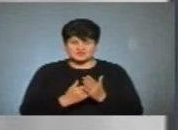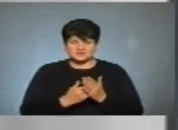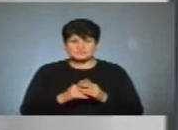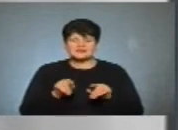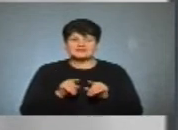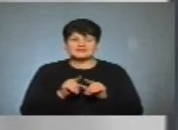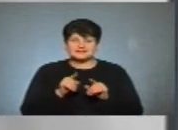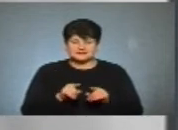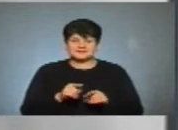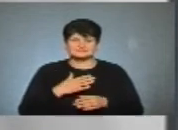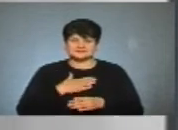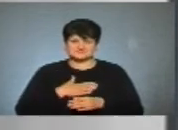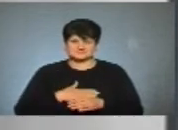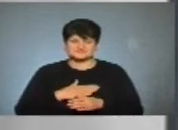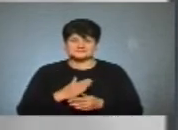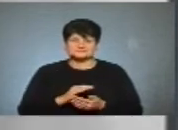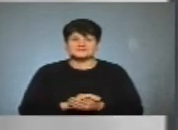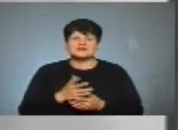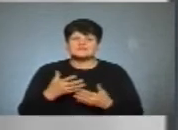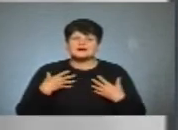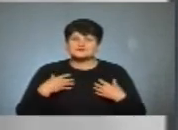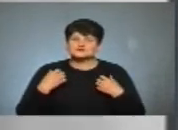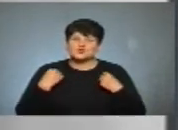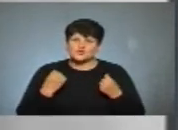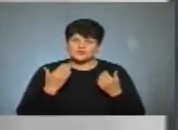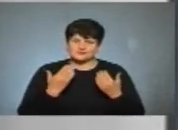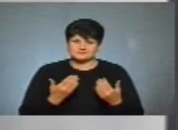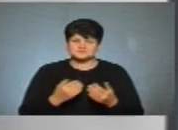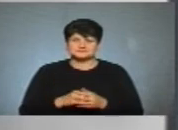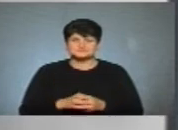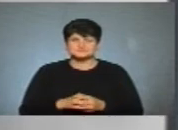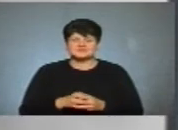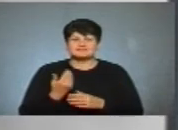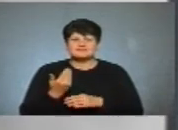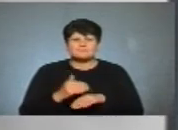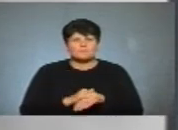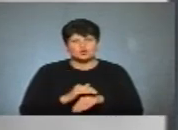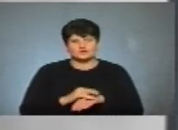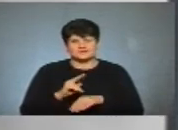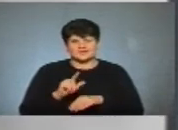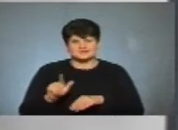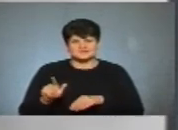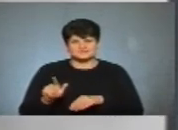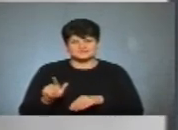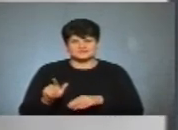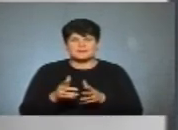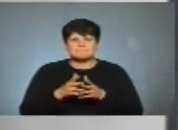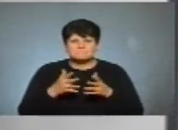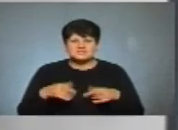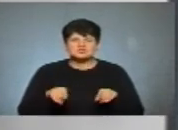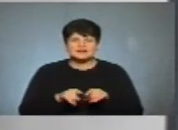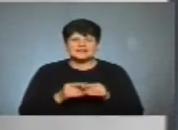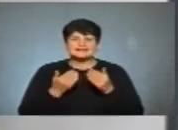Таких передач побільше. Вам доброго здоров'я. Ви молодець. Більше таких,